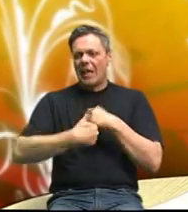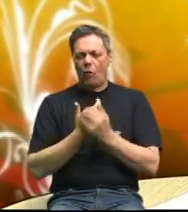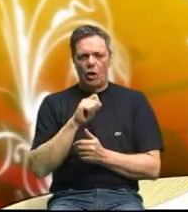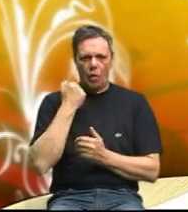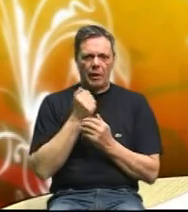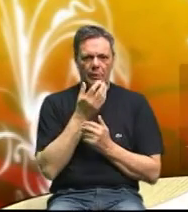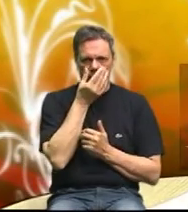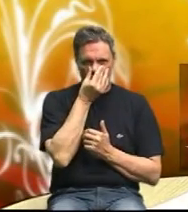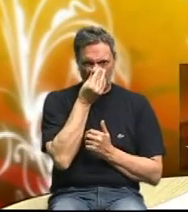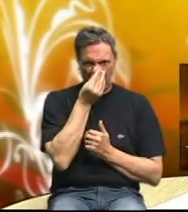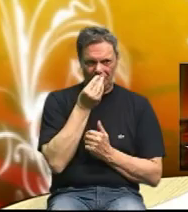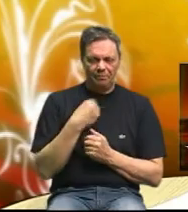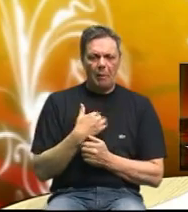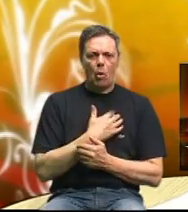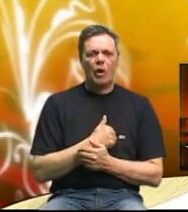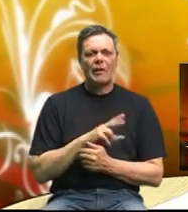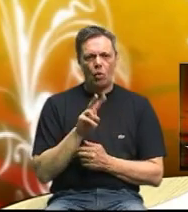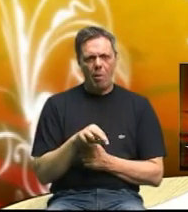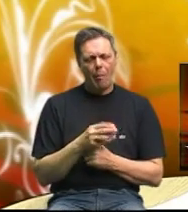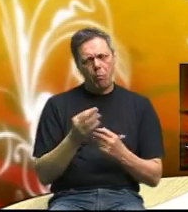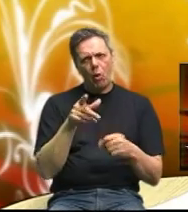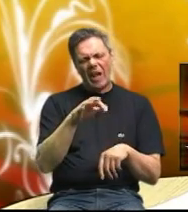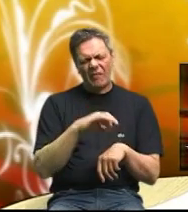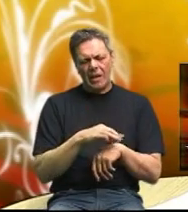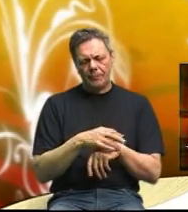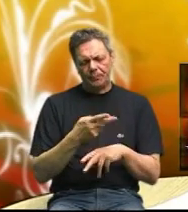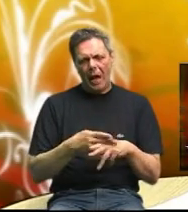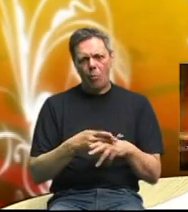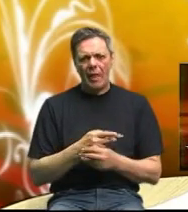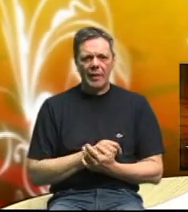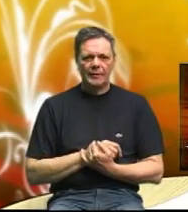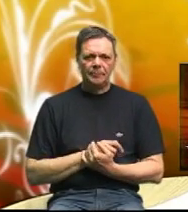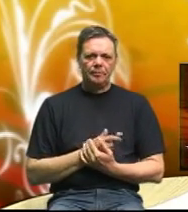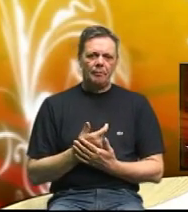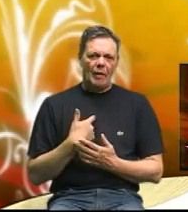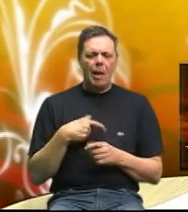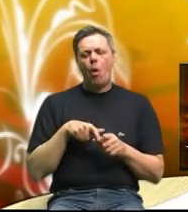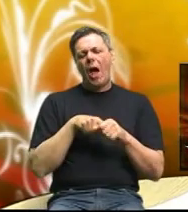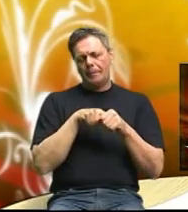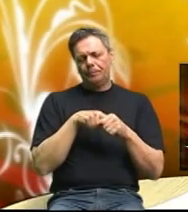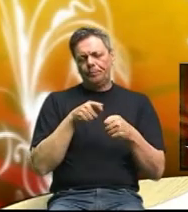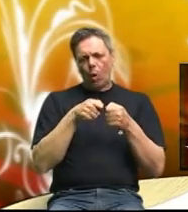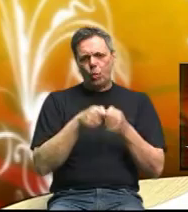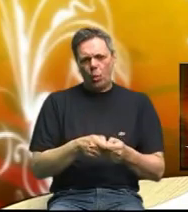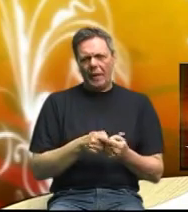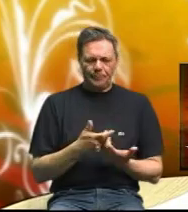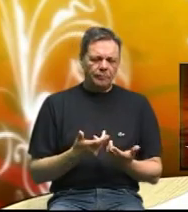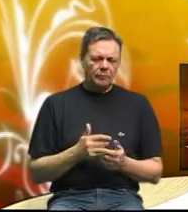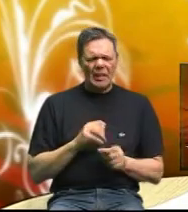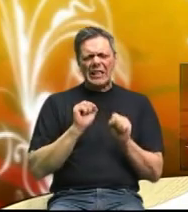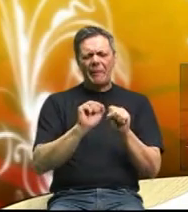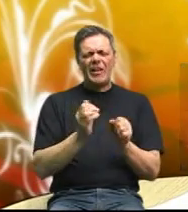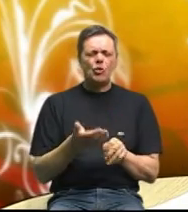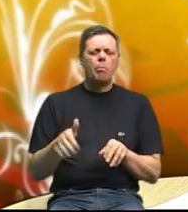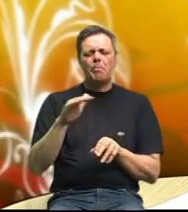moram vam se pohvaliti mi u Hrvatskoj imamo tih ambulanta i evo i moja je udruga udruga za prevenciju preko mene težine gdje sam